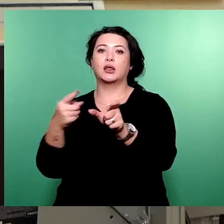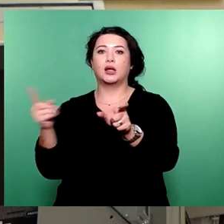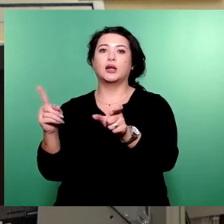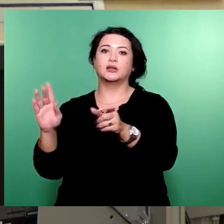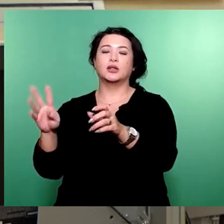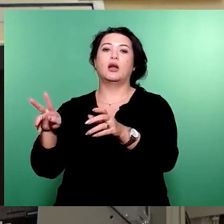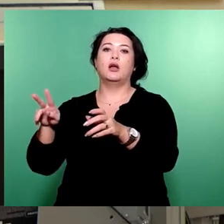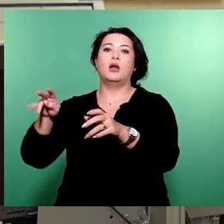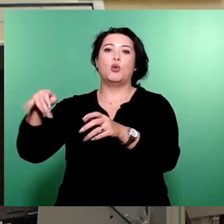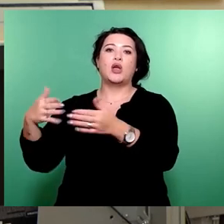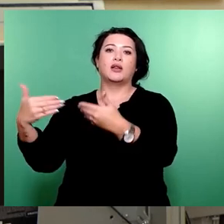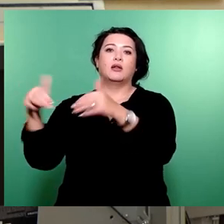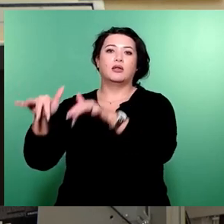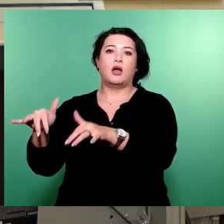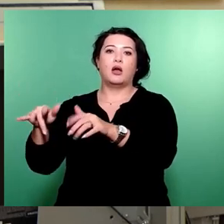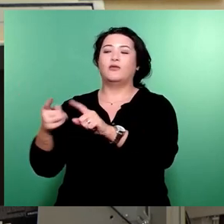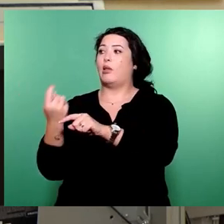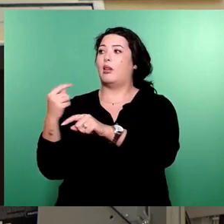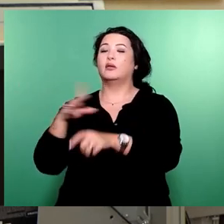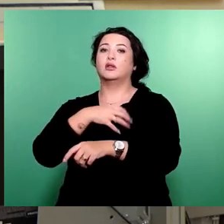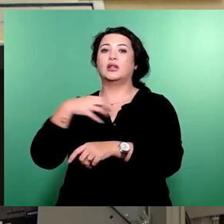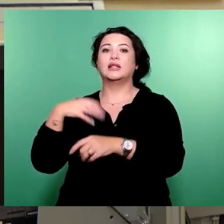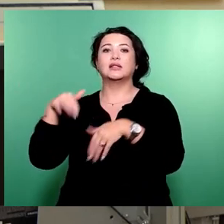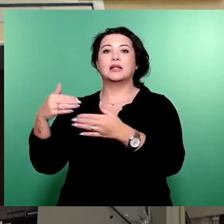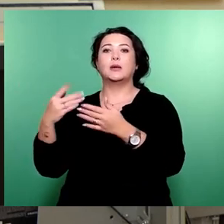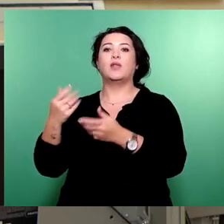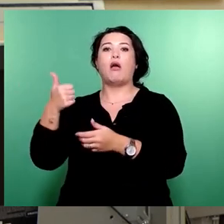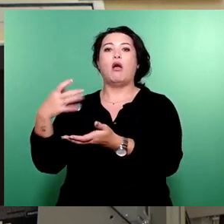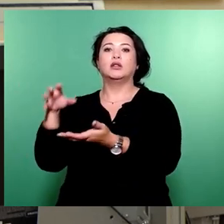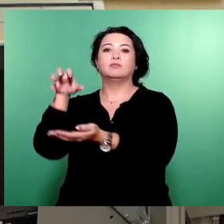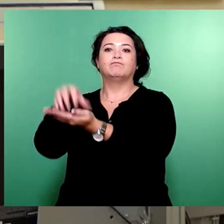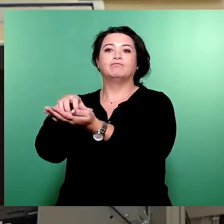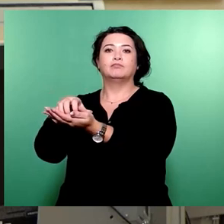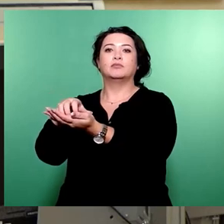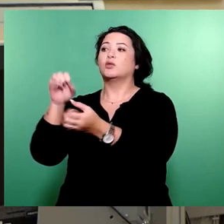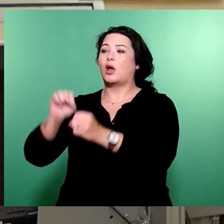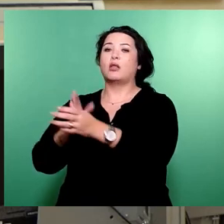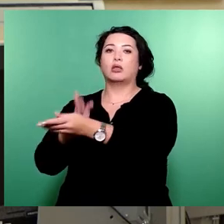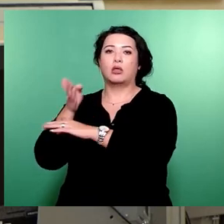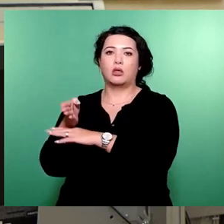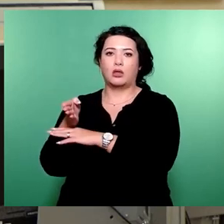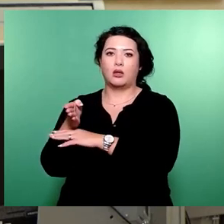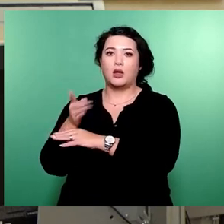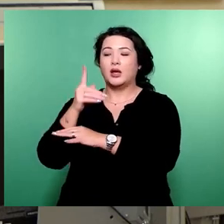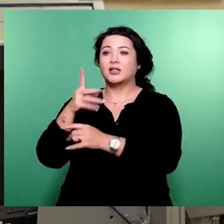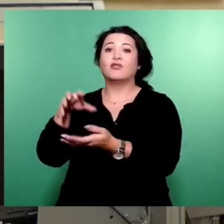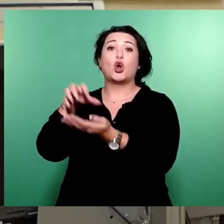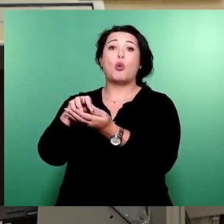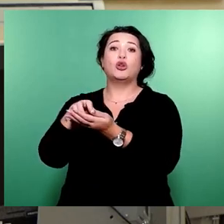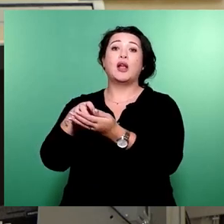Monaten gibt es in Dresden eine neue Fach- und Anlaufstelle für Alleinerziehende, die mit einem kommunalen finanziellen Beitrag